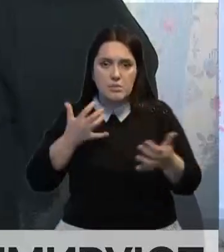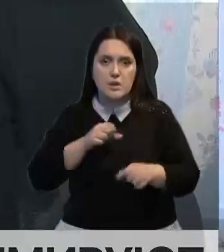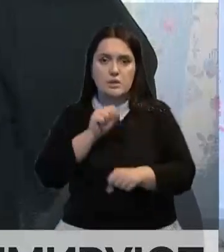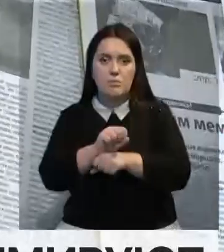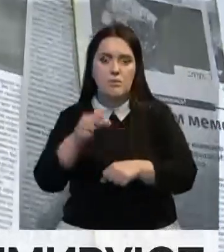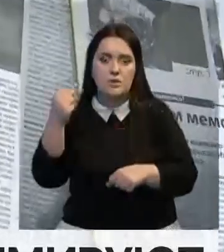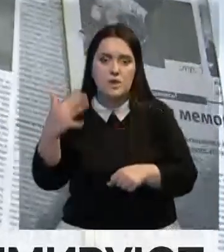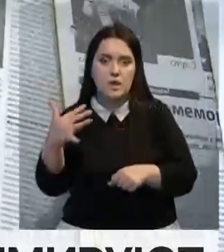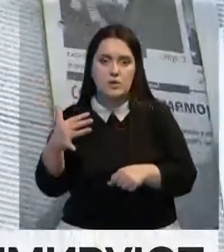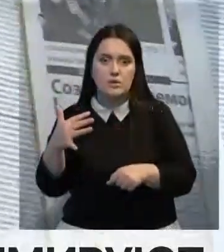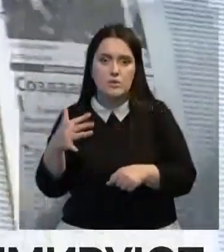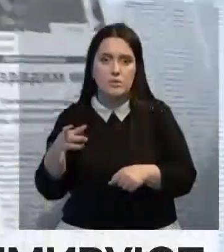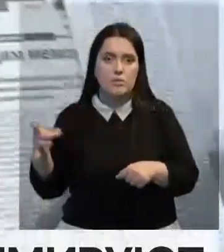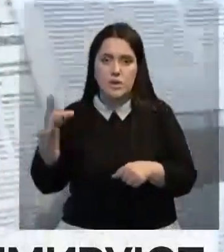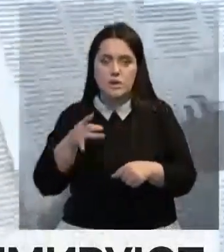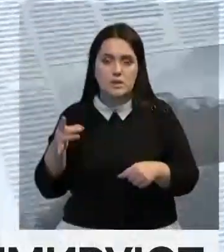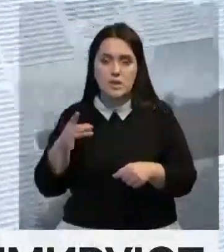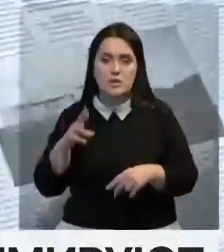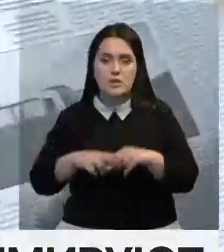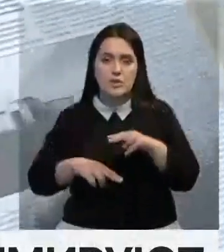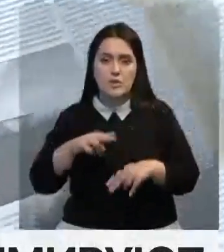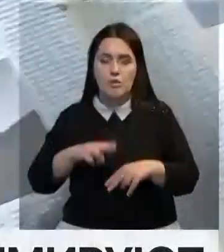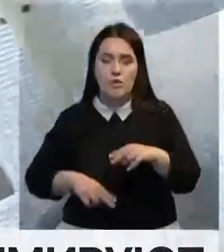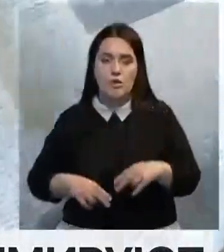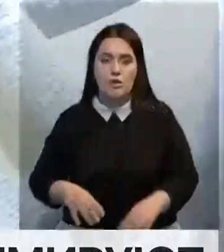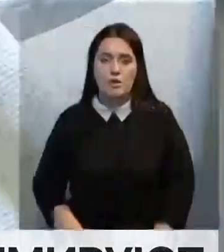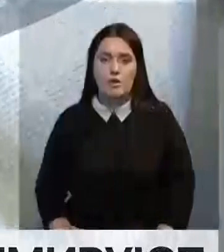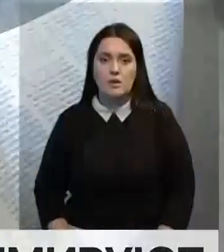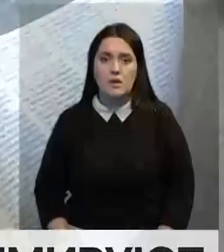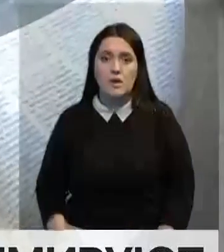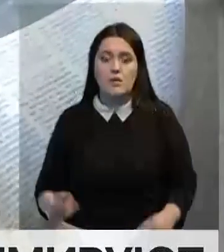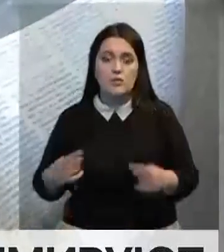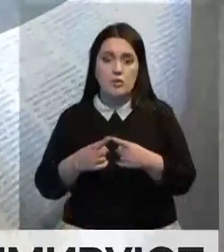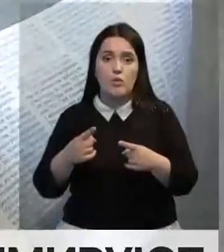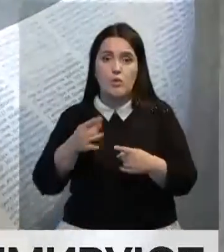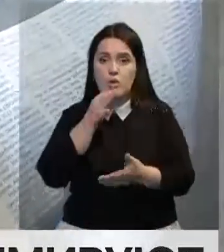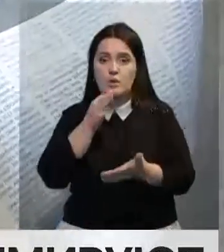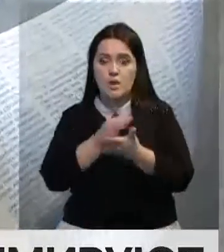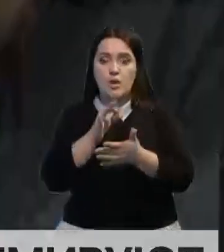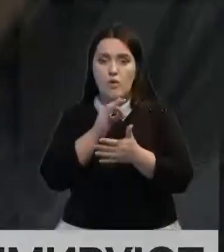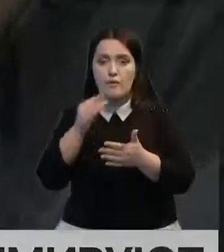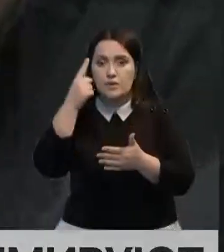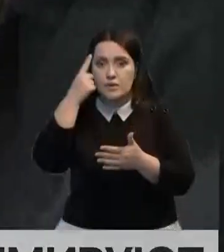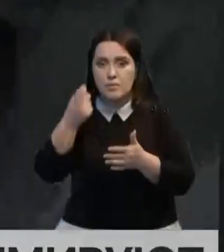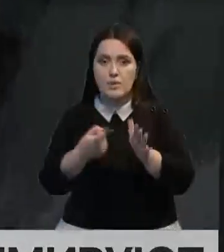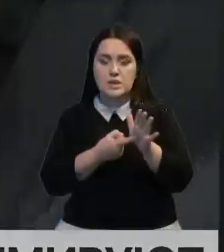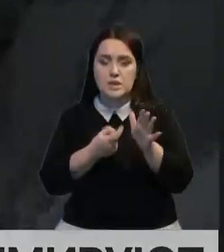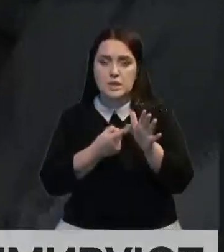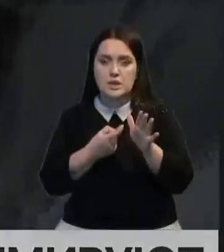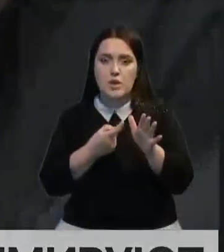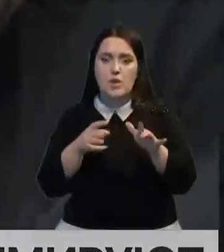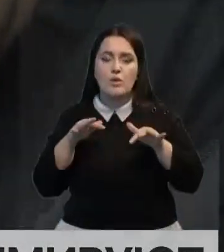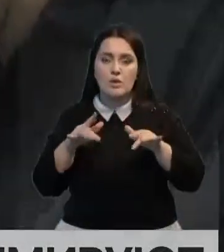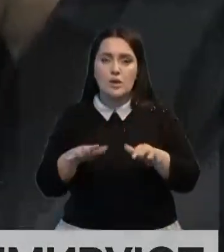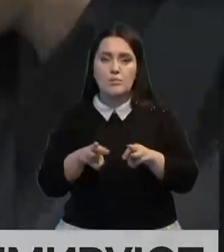дорогостоящей даже по республиканским меркам стройки. Его досье подтверждают ответы на официальные запросы в следственные органы и на тот